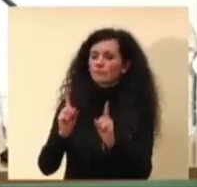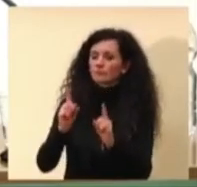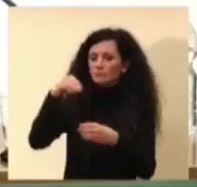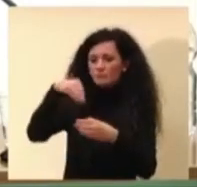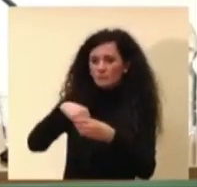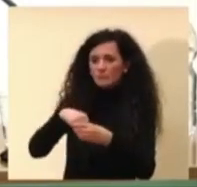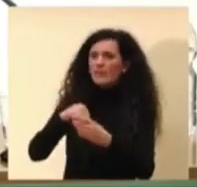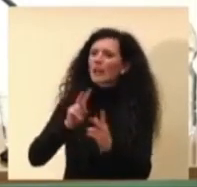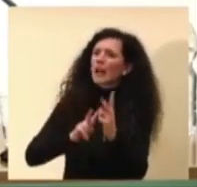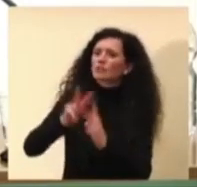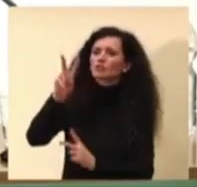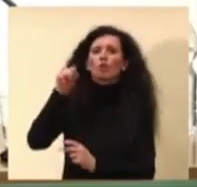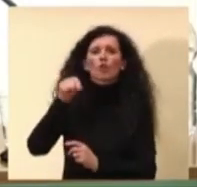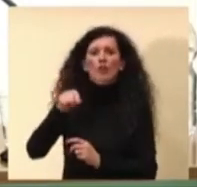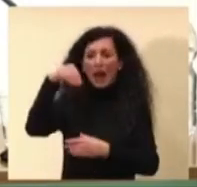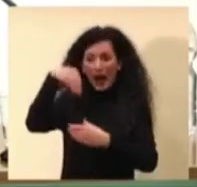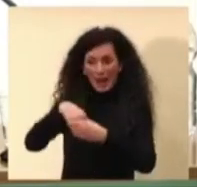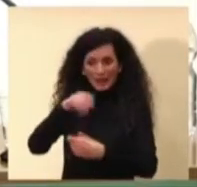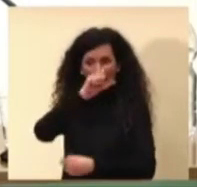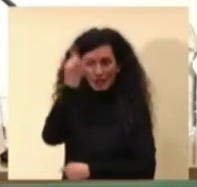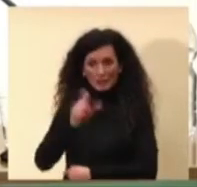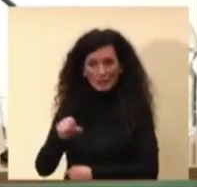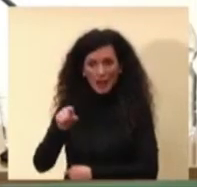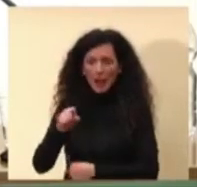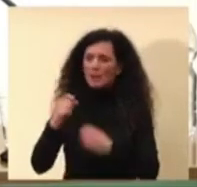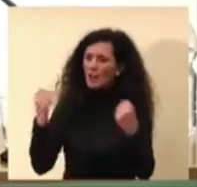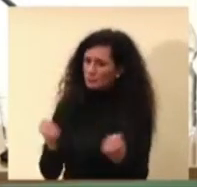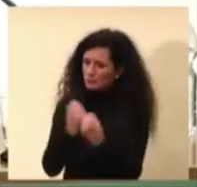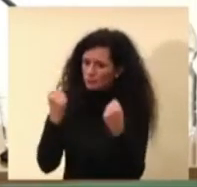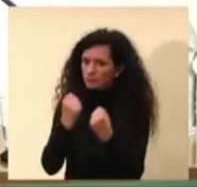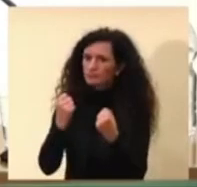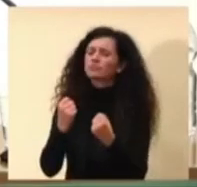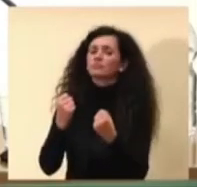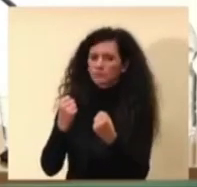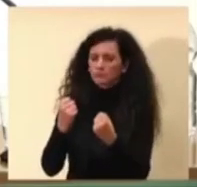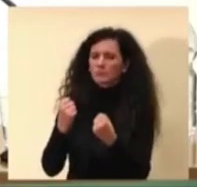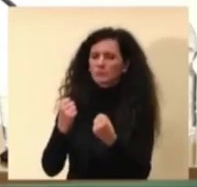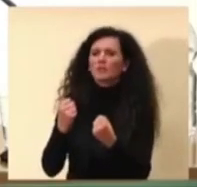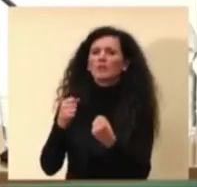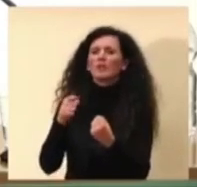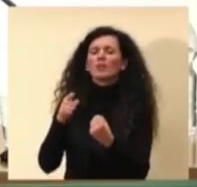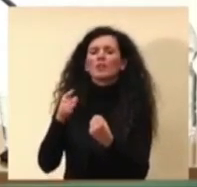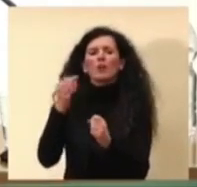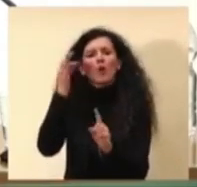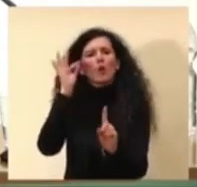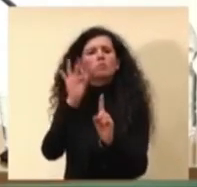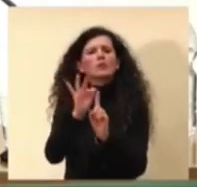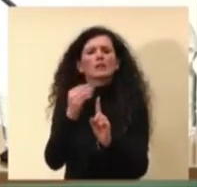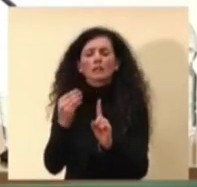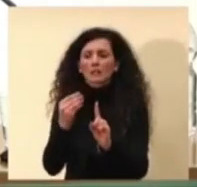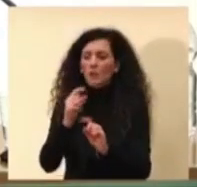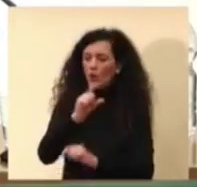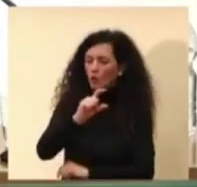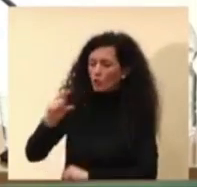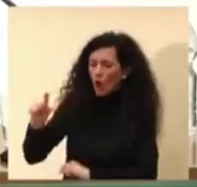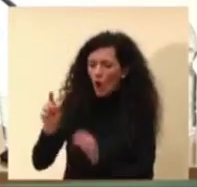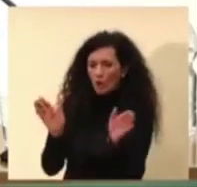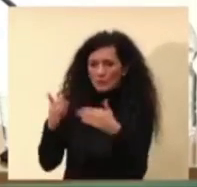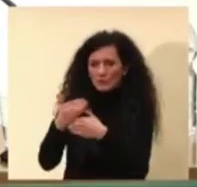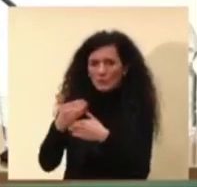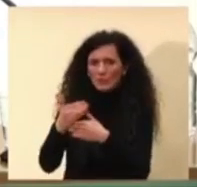centrale, per cercare di ottenere il maggior numero possibile di dosi.